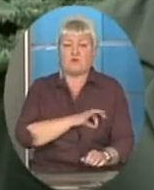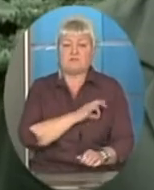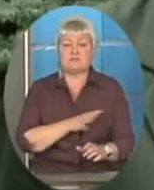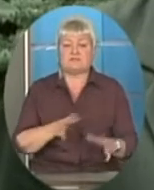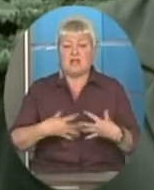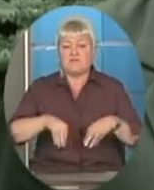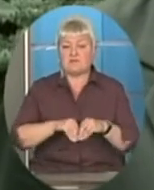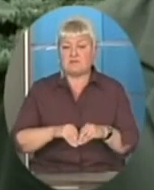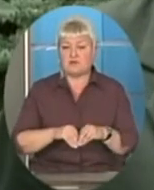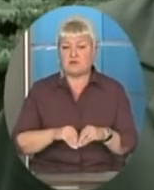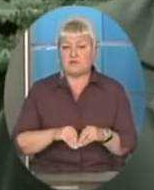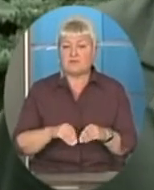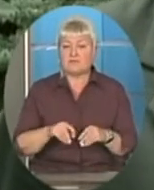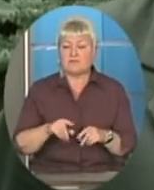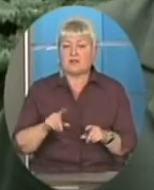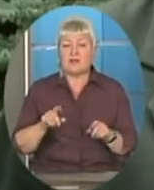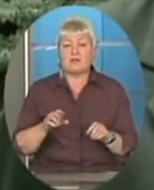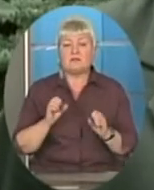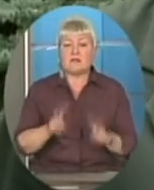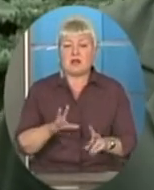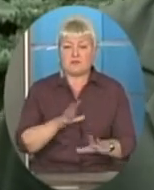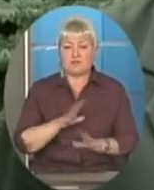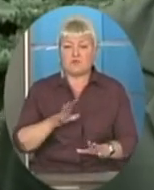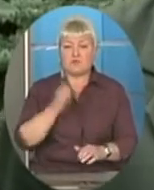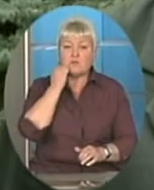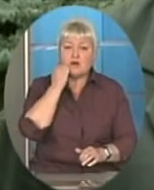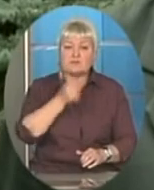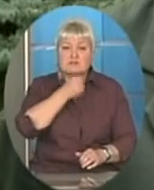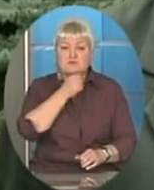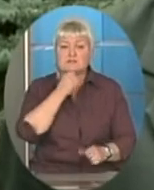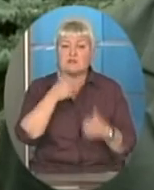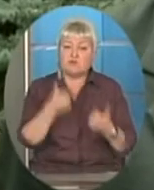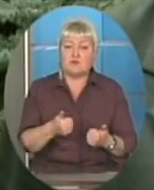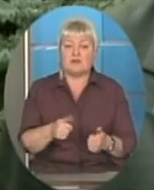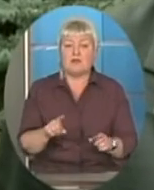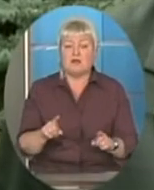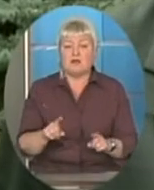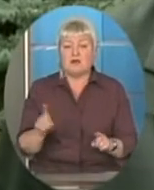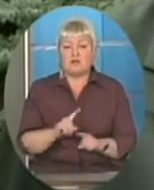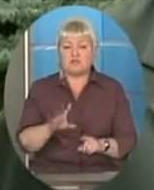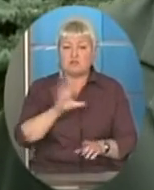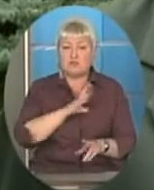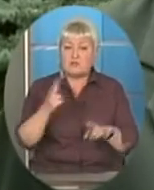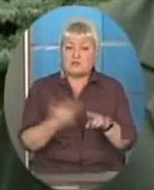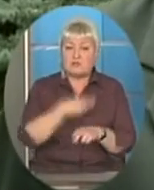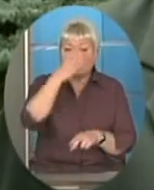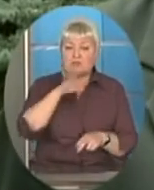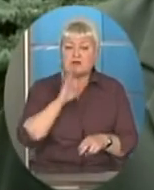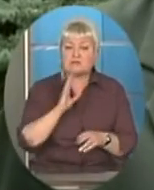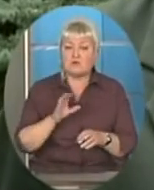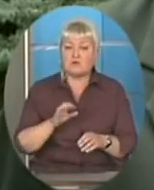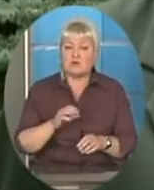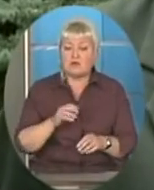колі. Тому що навіть яка би не була бабця з дідусьом добрі, якщо вже там стало, що діти позиротіли, чи були позбавлені батьки опікування, на свою